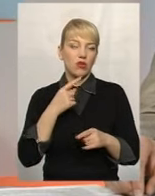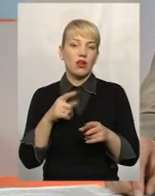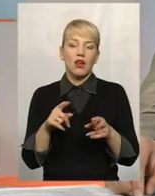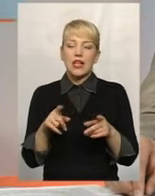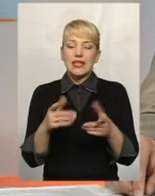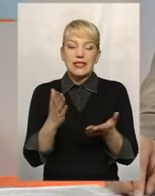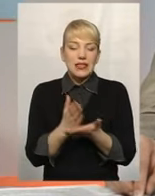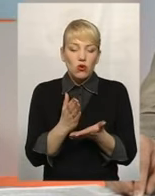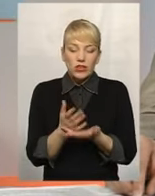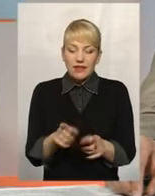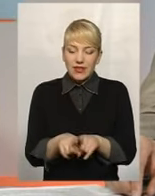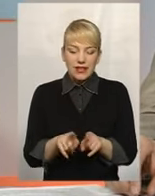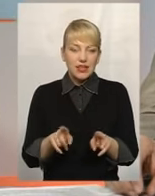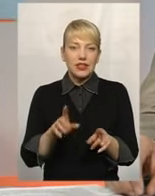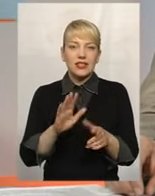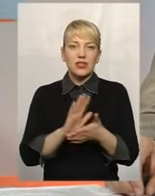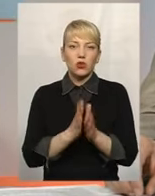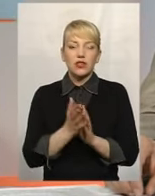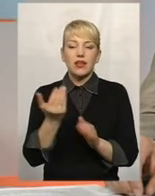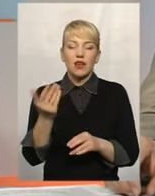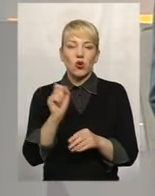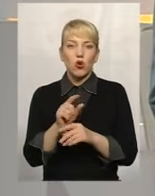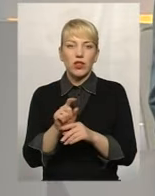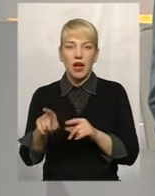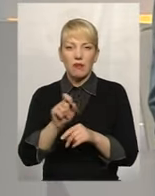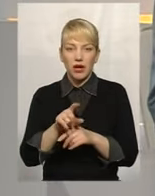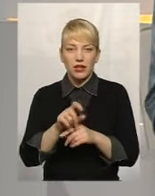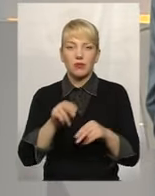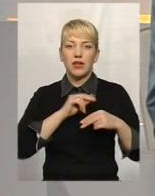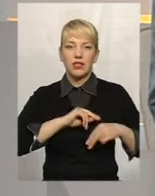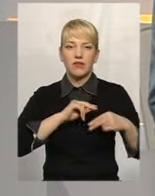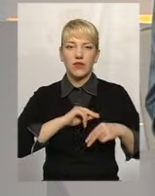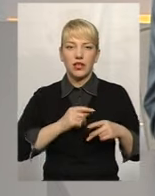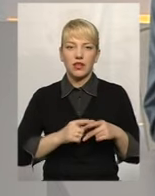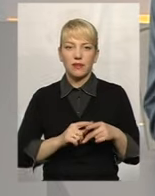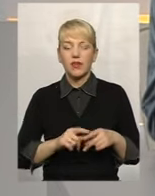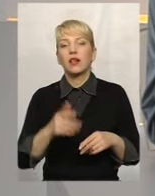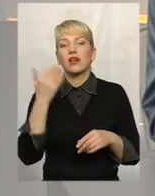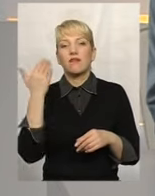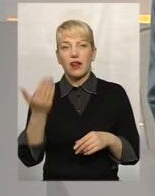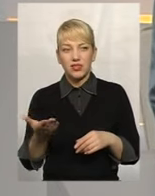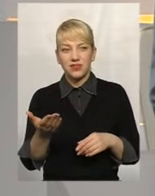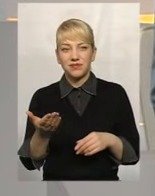і його наймані працівники. Працівники звертаються, ваш